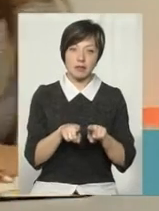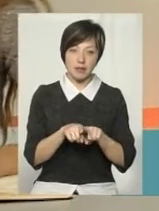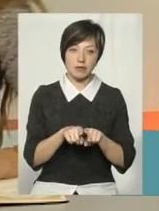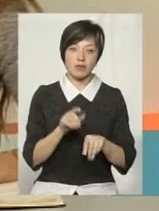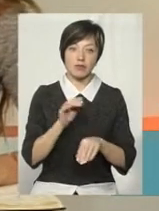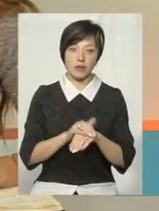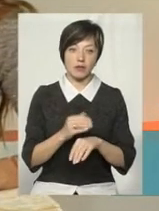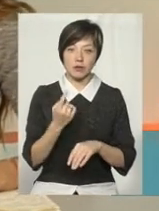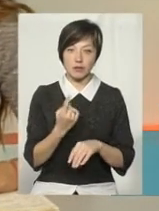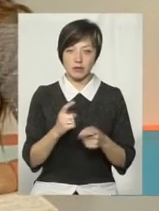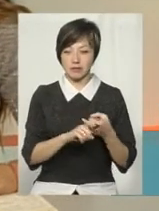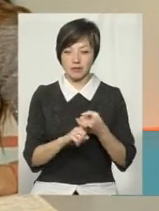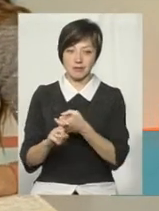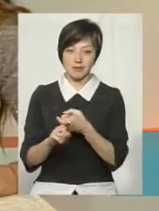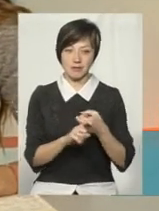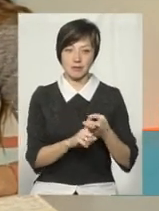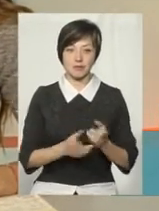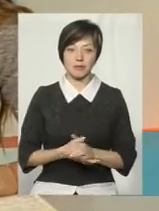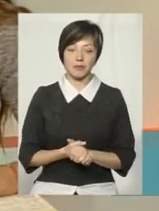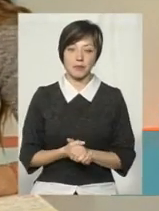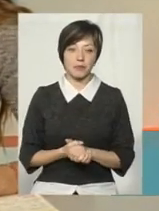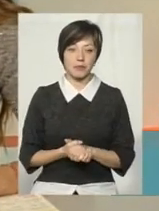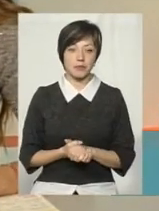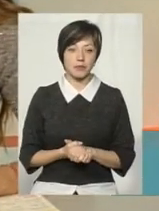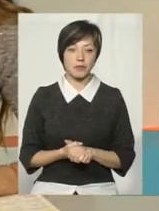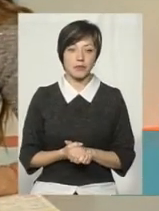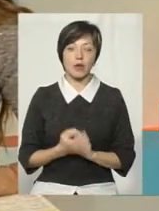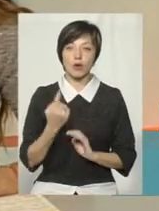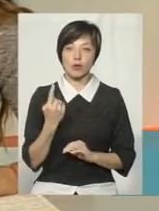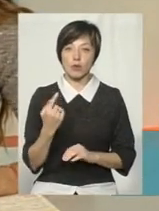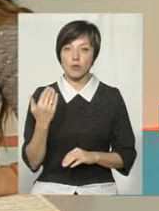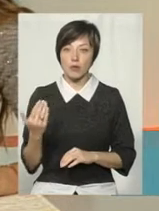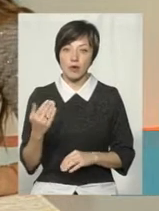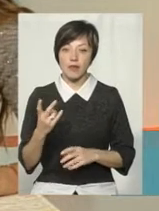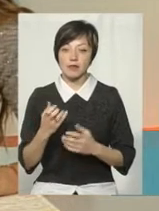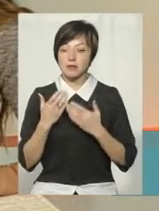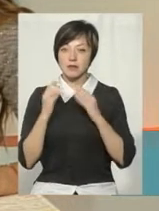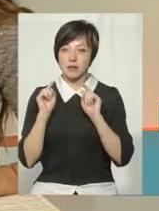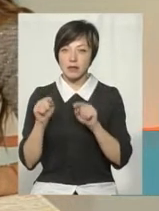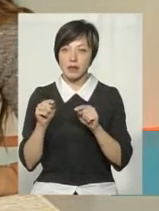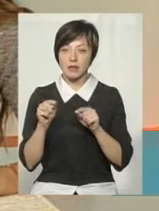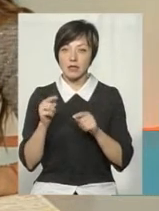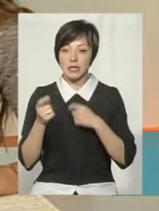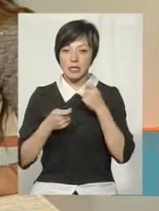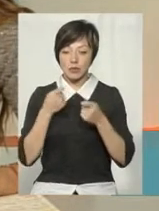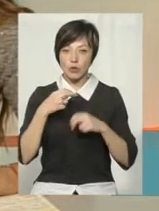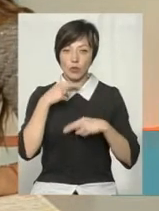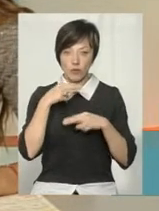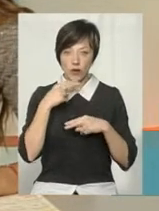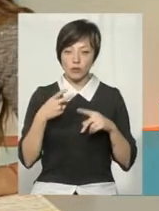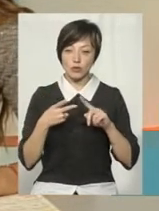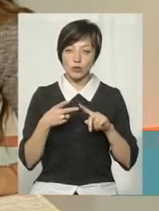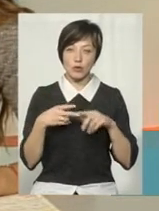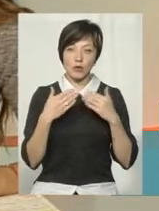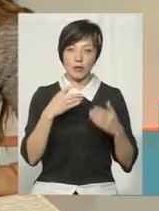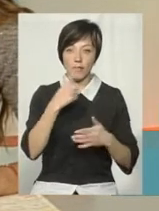фактори один інший не виключають. Тобто, з одного боку, вчися не звертати на дріб'язок уваги, з другого боку,